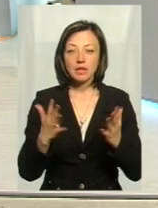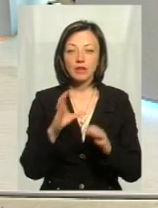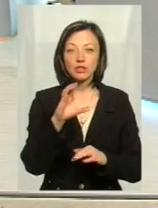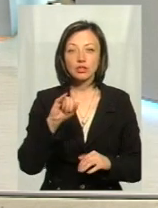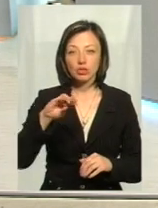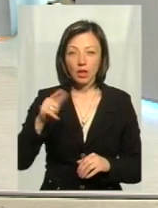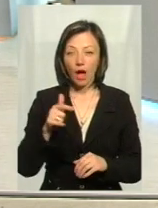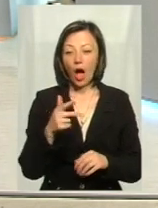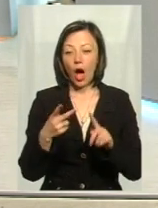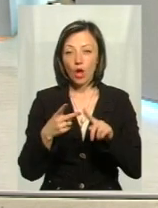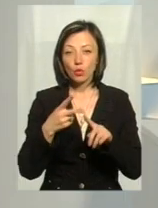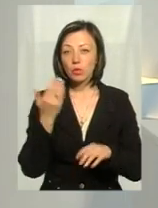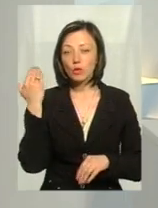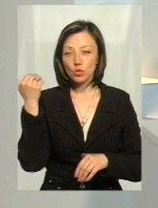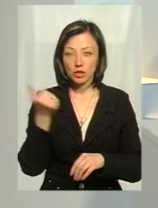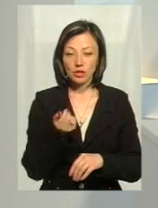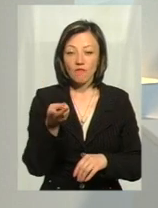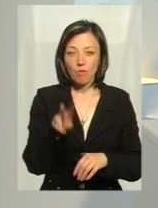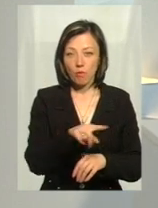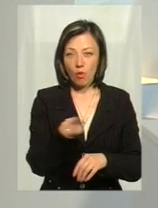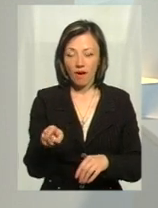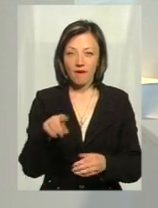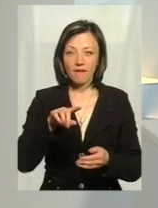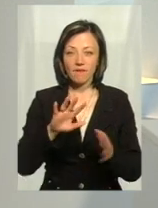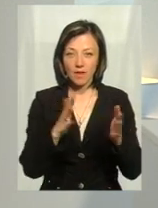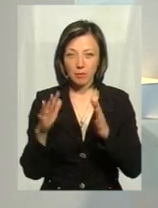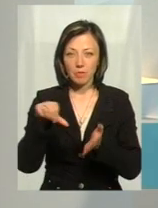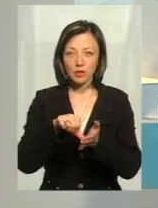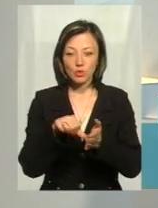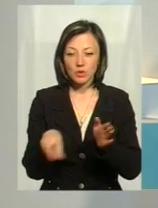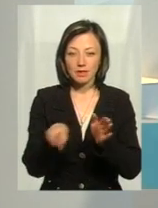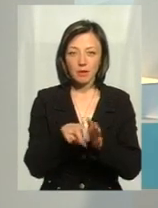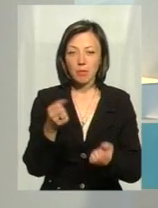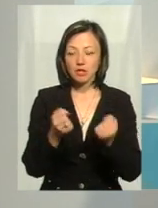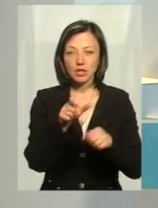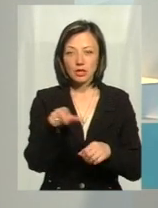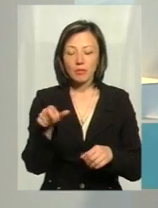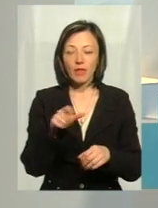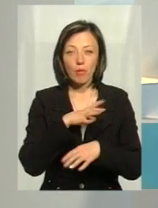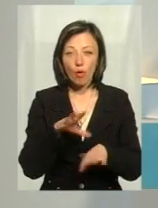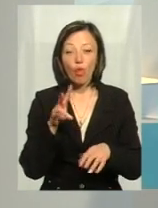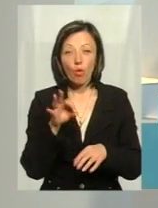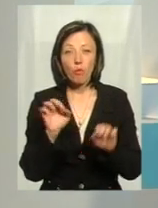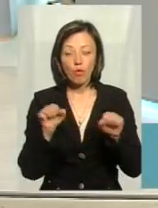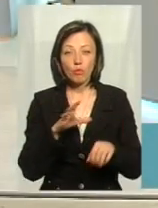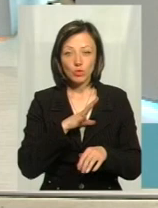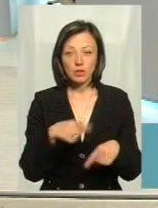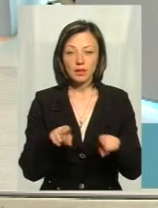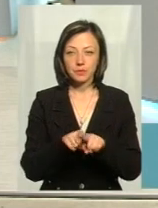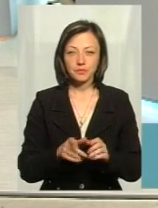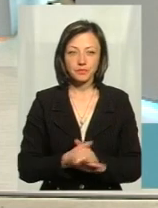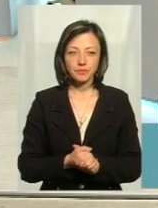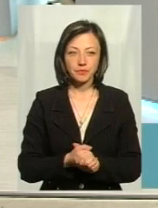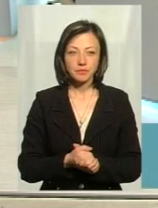у стічні, а другий – минулого тижня. В обох випадках про присутність пасажирів не йшлося. Але ж могло й бути таке? Дозвольте, справа тут, що я